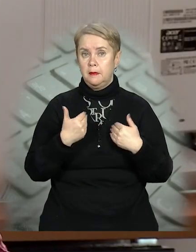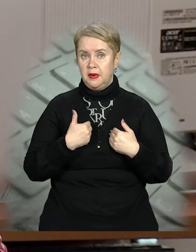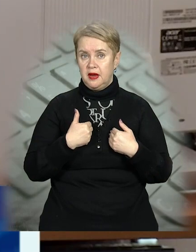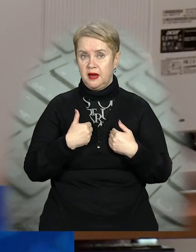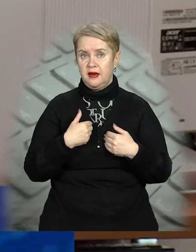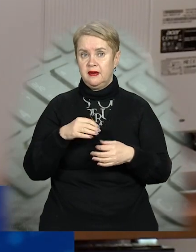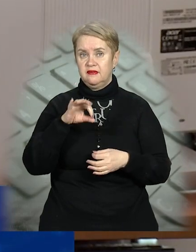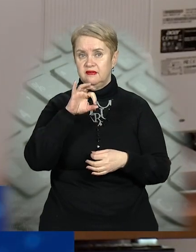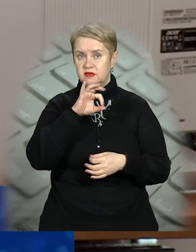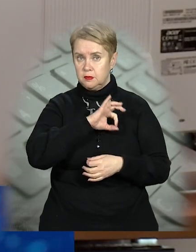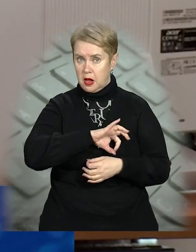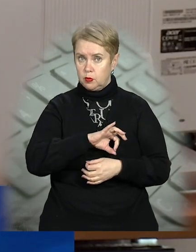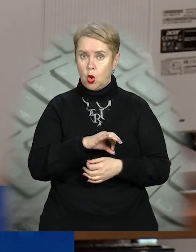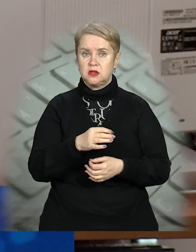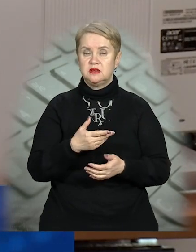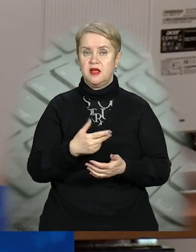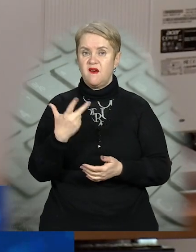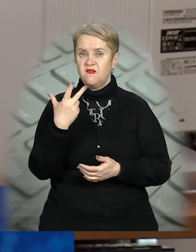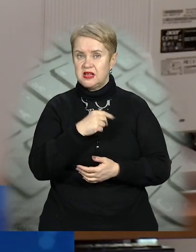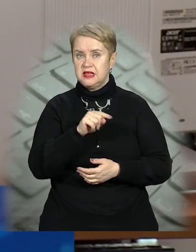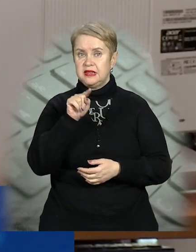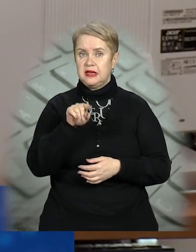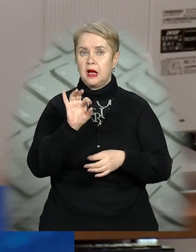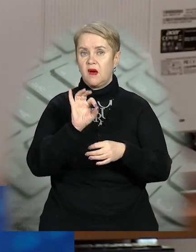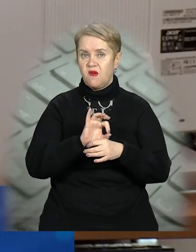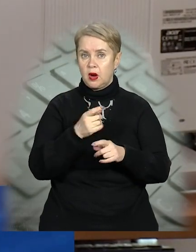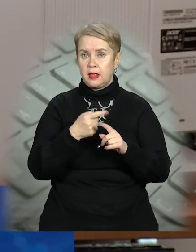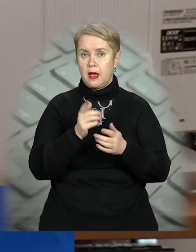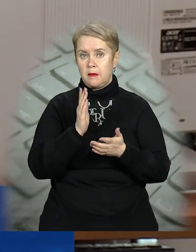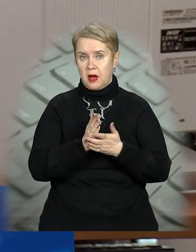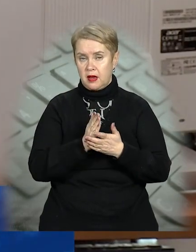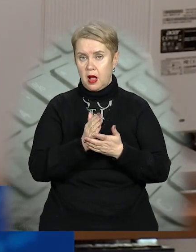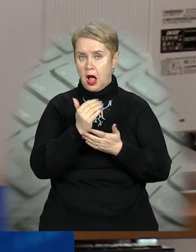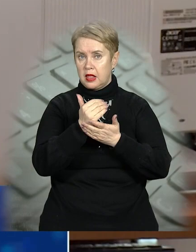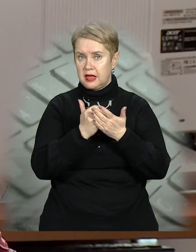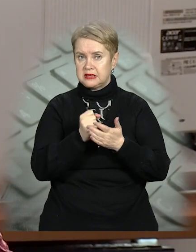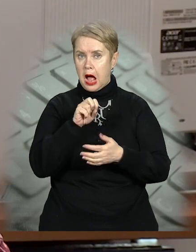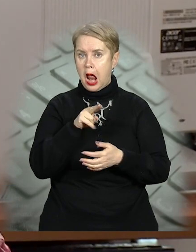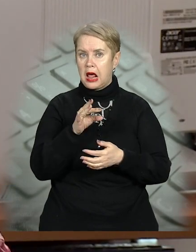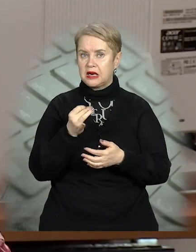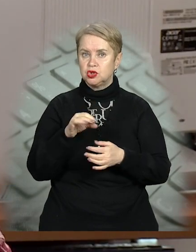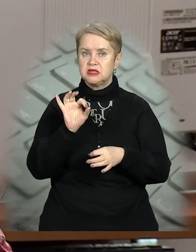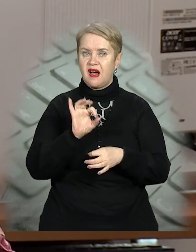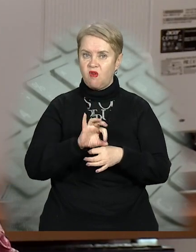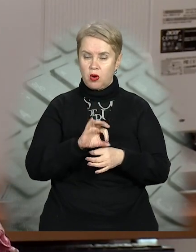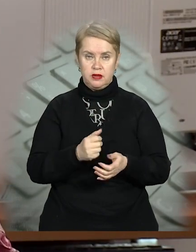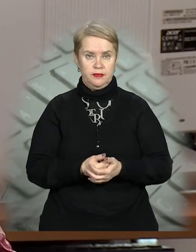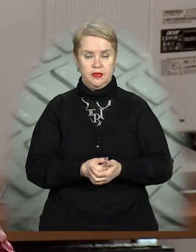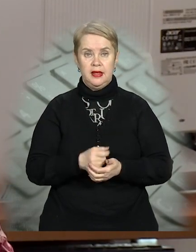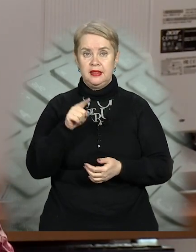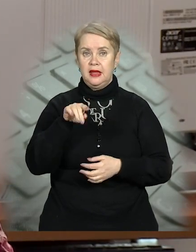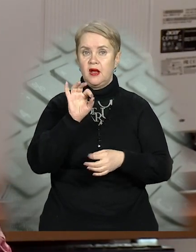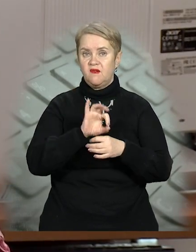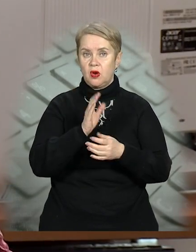маємо великий досвід вакцинувати ті хворих, які мають в анамнезі алергічні захворювання, ті